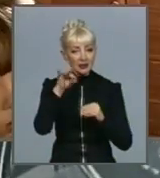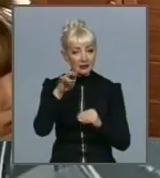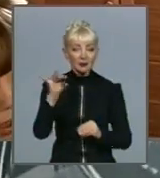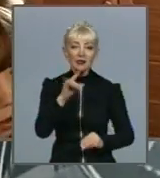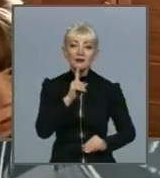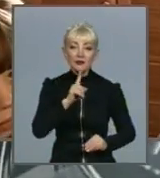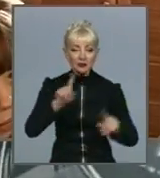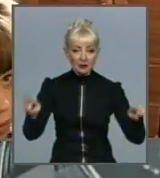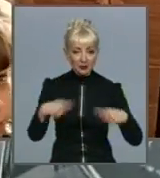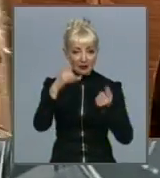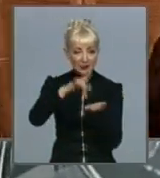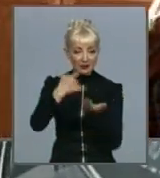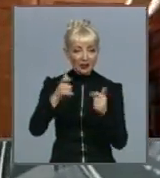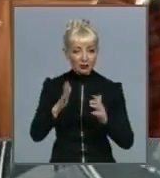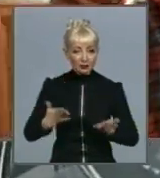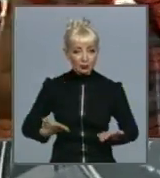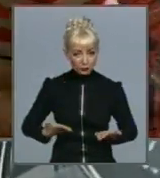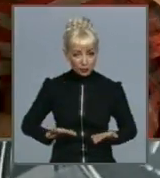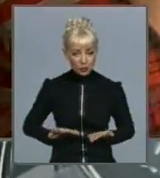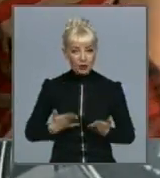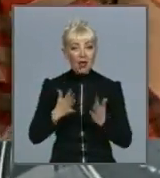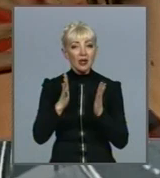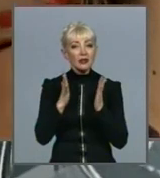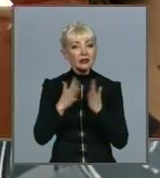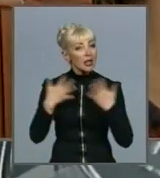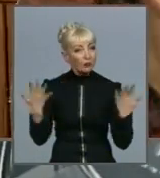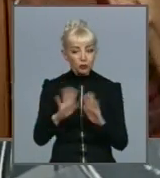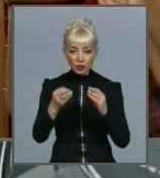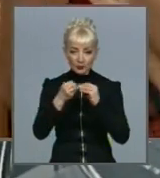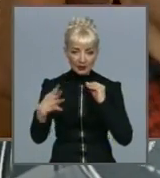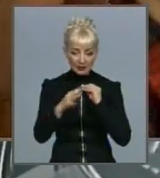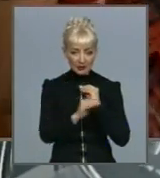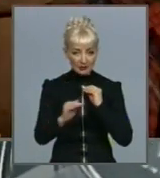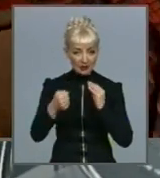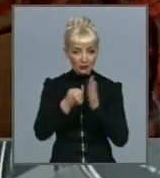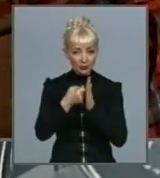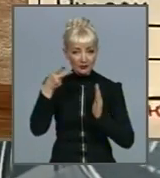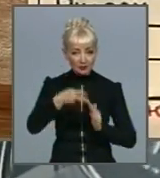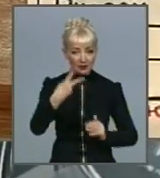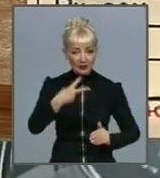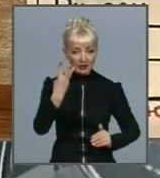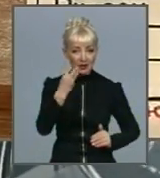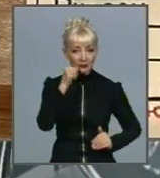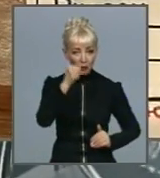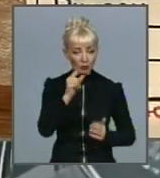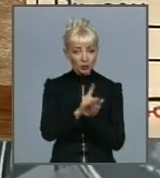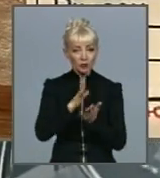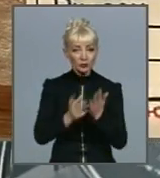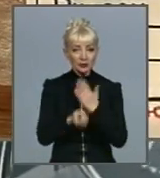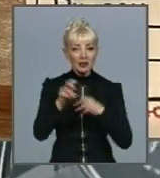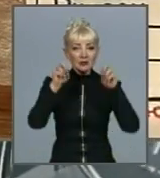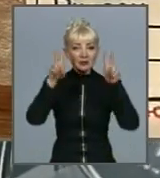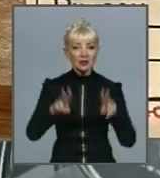будуть мешкати не більше 15 дітей. Також до 2023 року повинні будуть з'явитись і спеціалізовані центри,